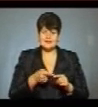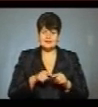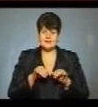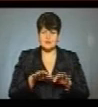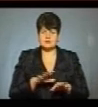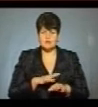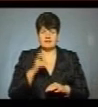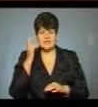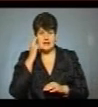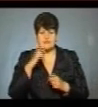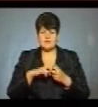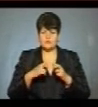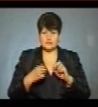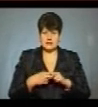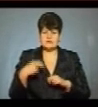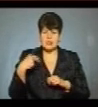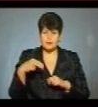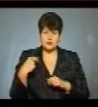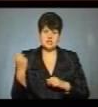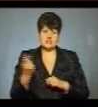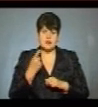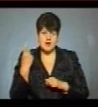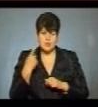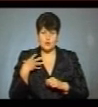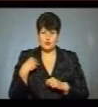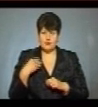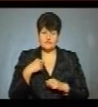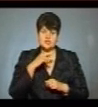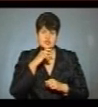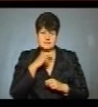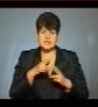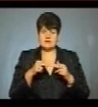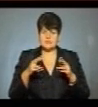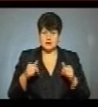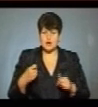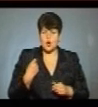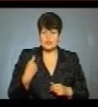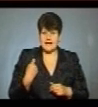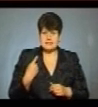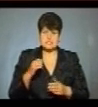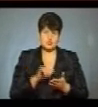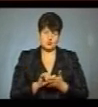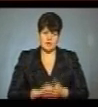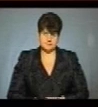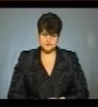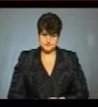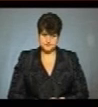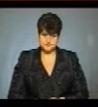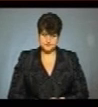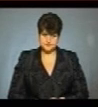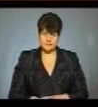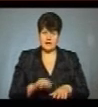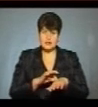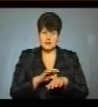прийшли в Києві, Івано-Франківську, Запоріжжі, Харкові, Львові, Чернівцях, Дніпрі, Одесі та Сумах. Тіла двох